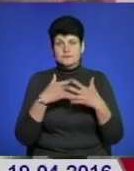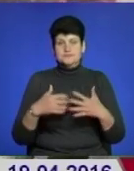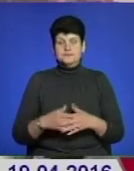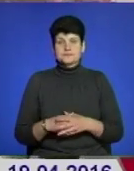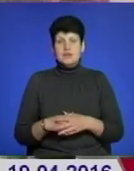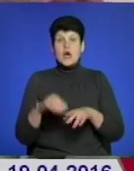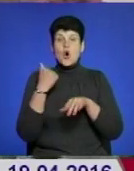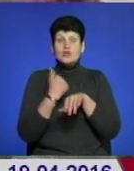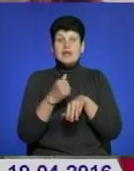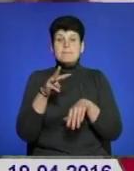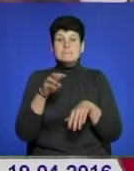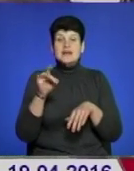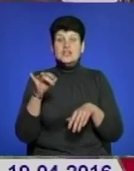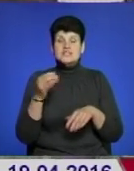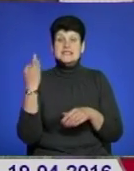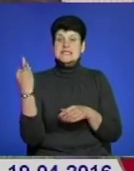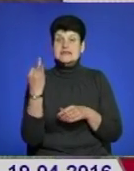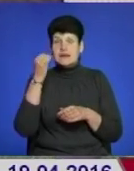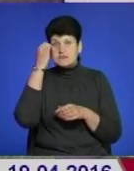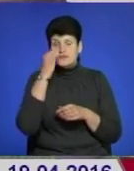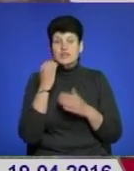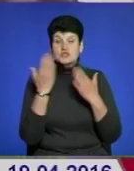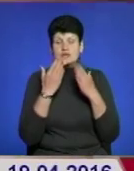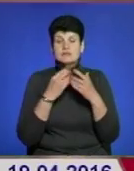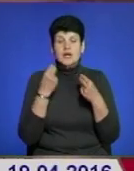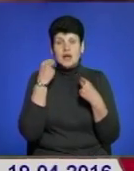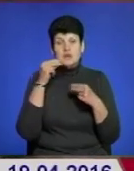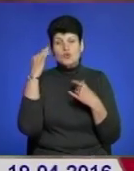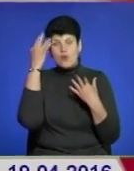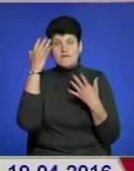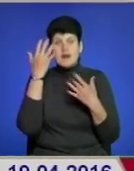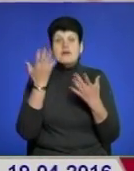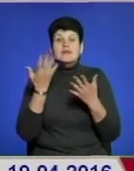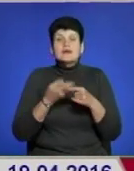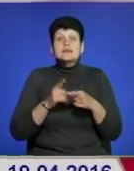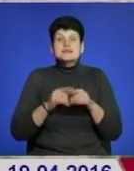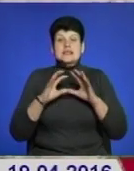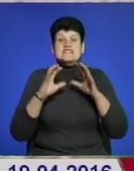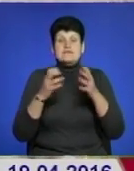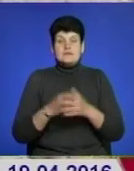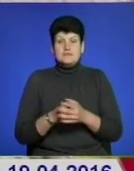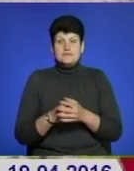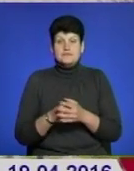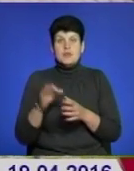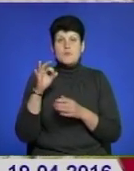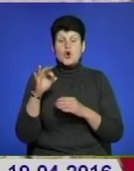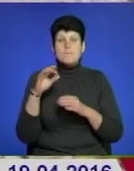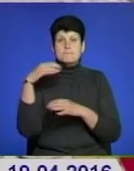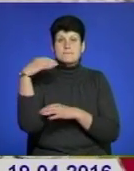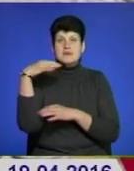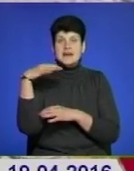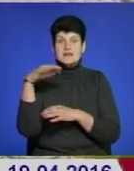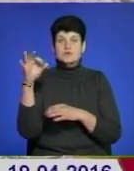А головне Марічці цікаво, і завдяки читанню вона краще уявляє, який цей навколишній світ. Про березу, наприклад, про